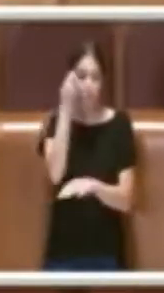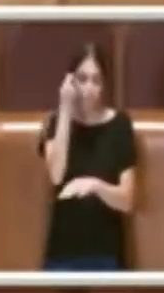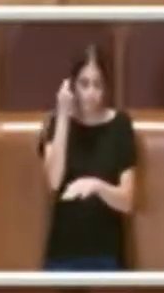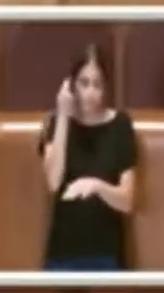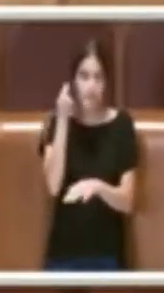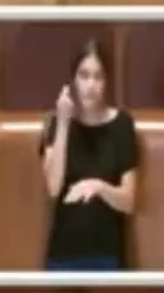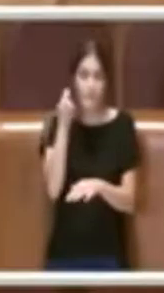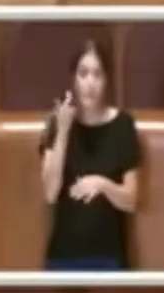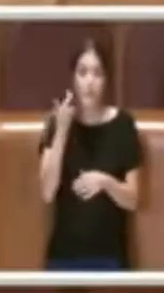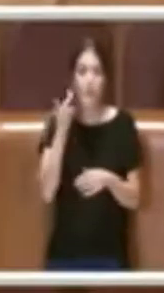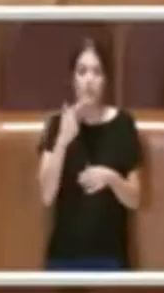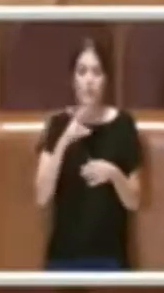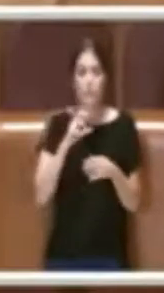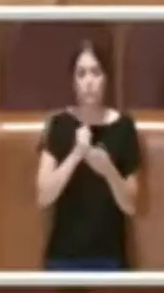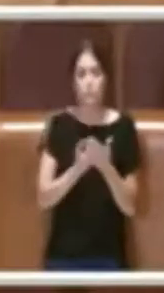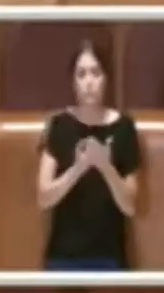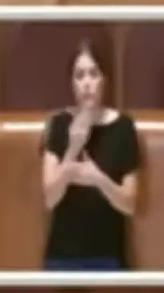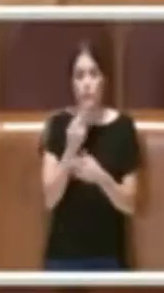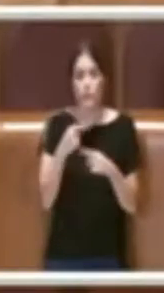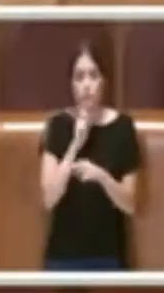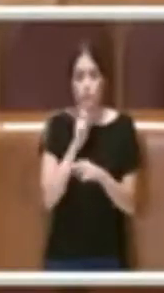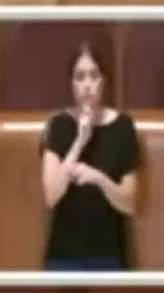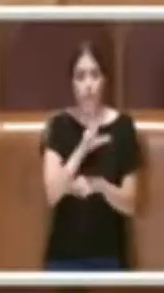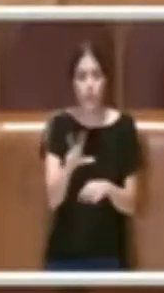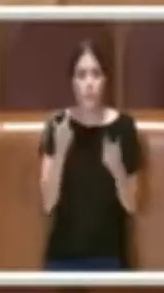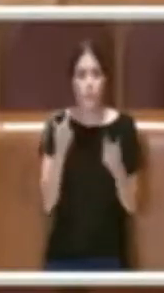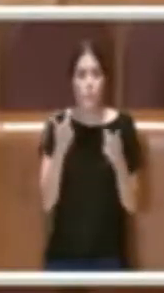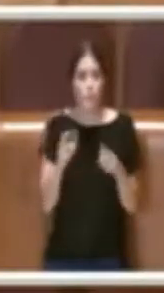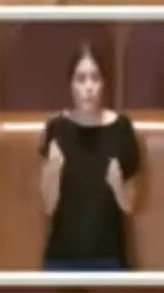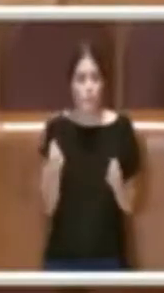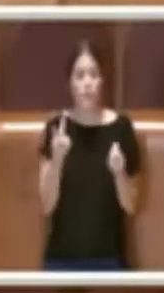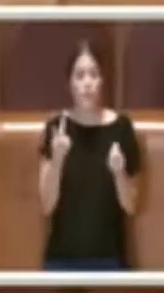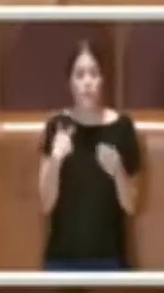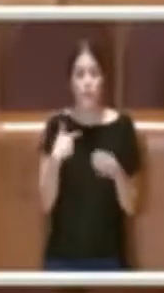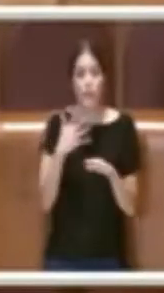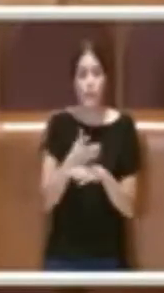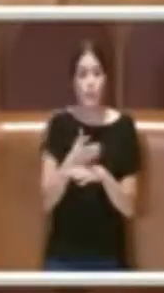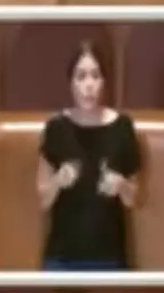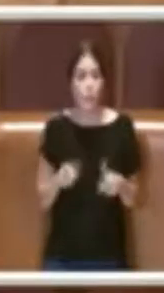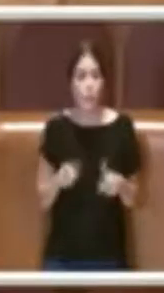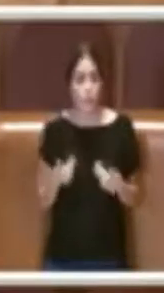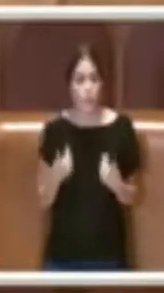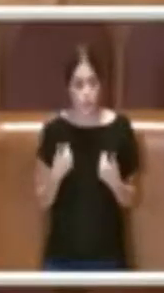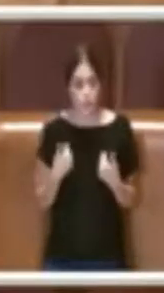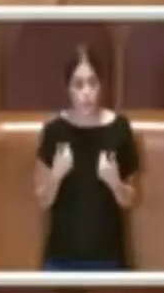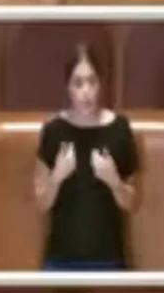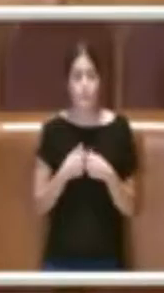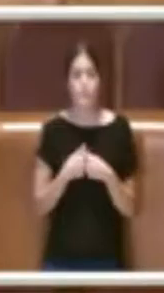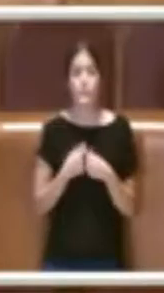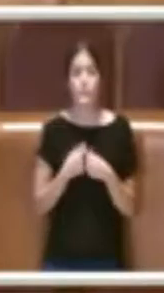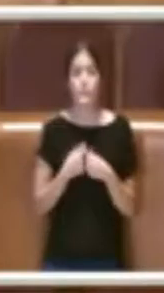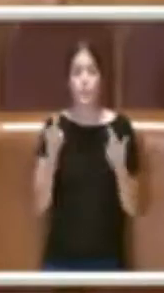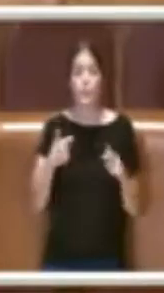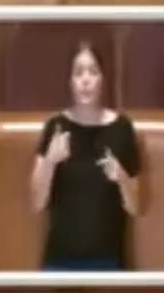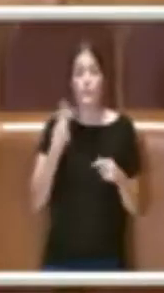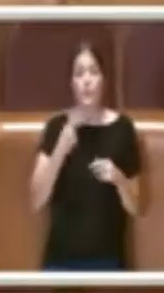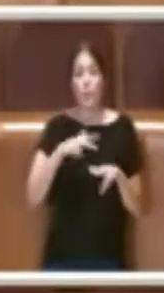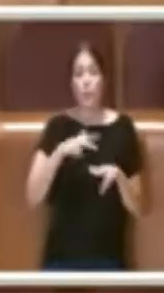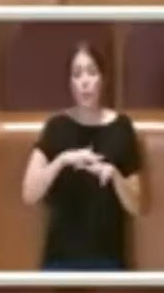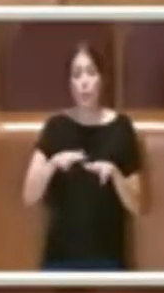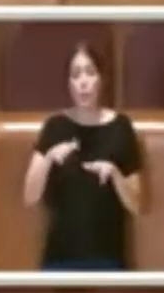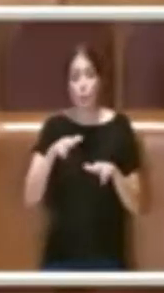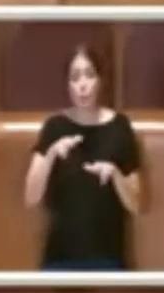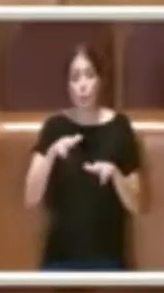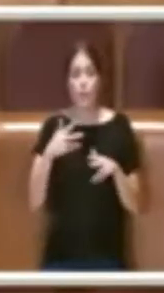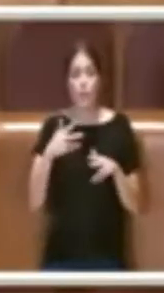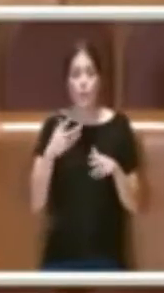Perché ho dato questa notizia e perché appunto sono intervenuta? Perché è vero che il Comune aveva